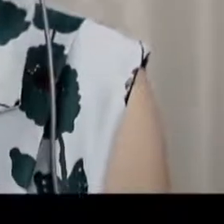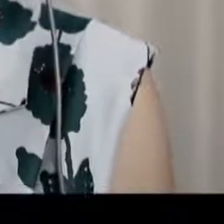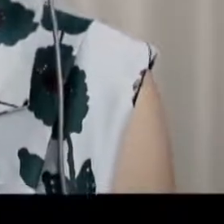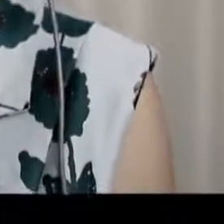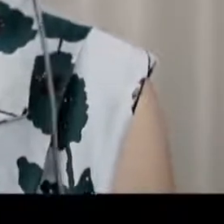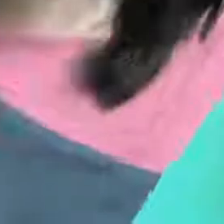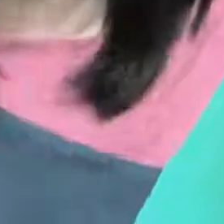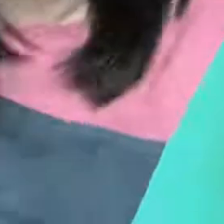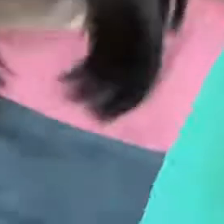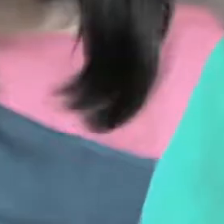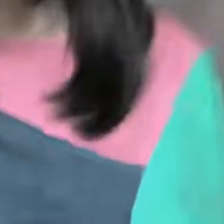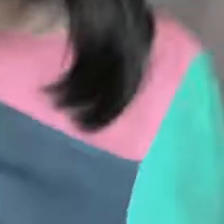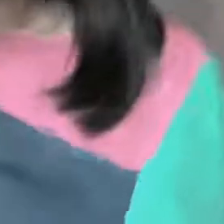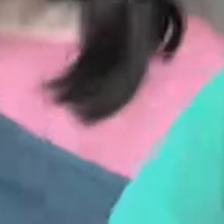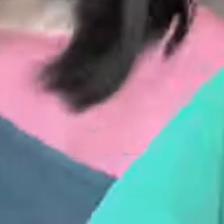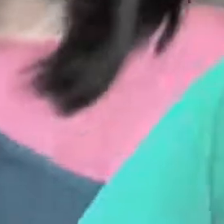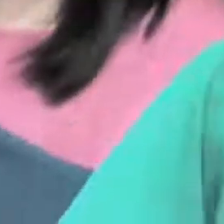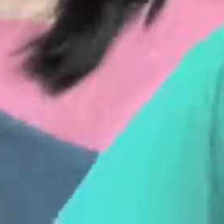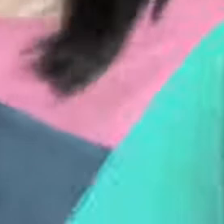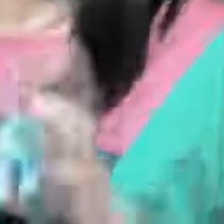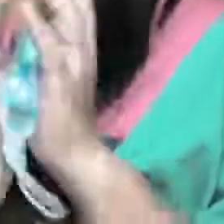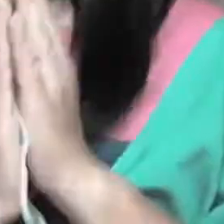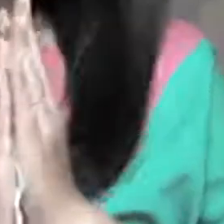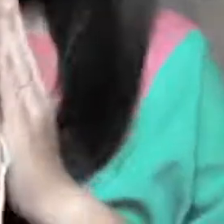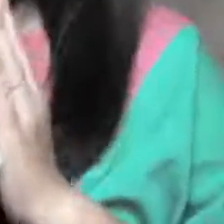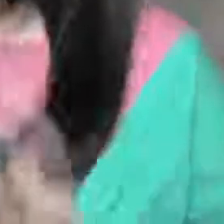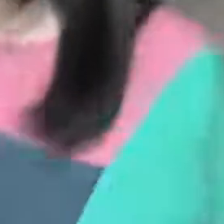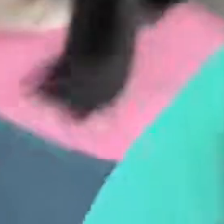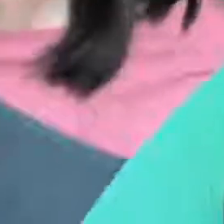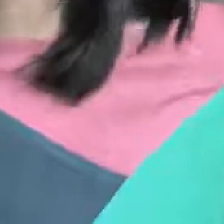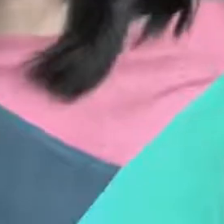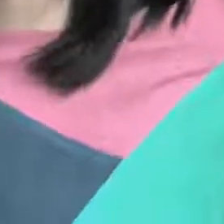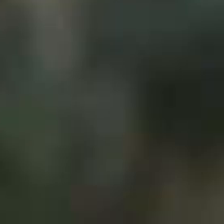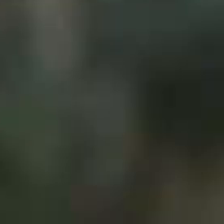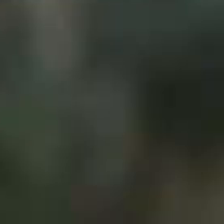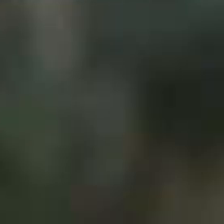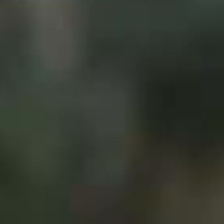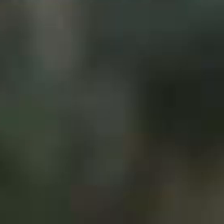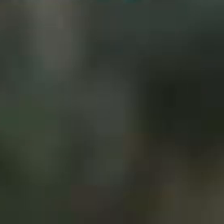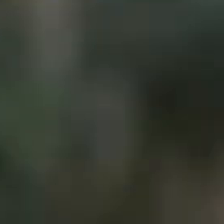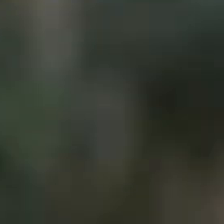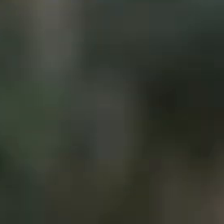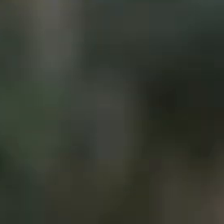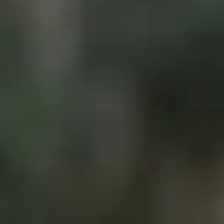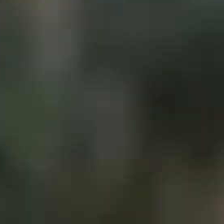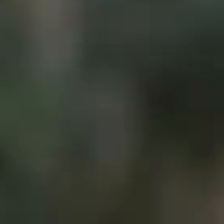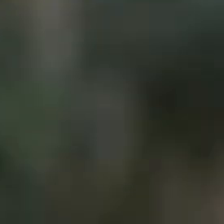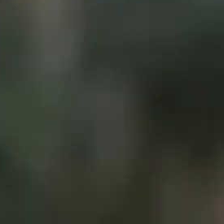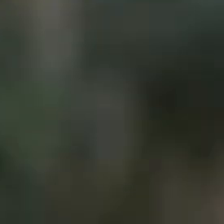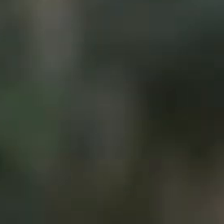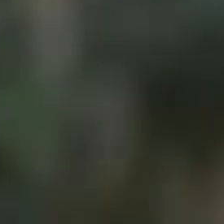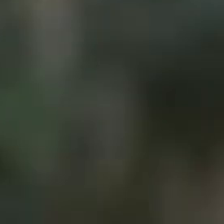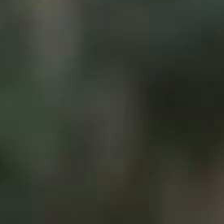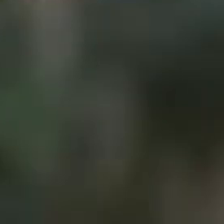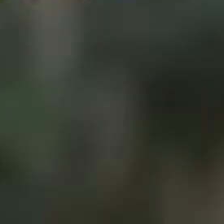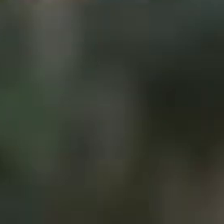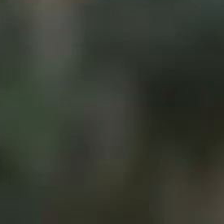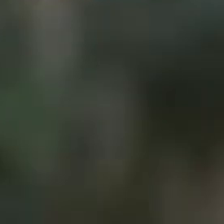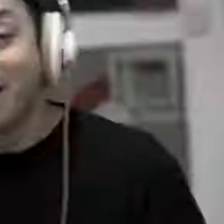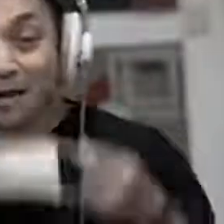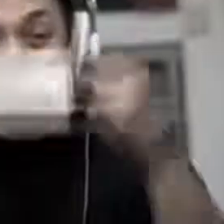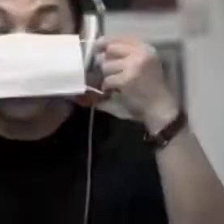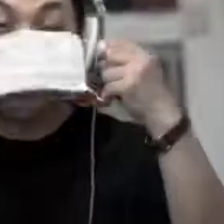dan jangan panik berdoa keadaan wajib iman amakimu